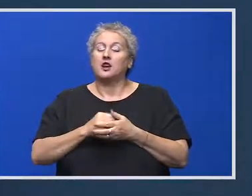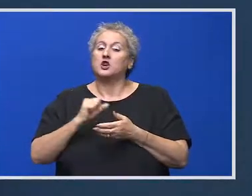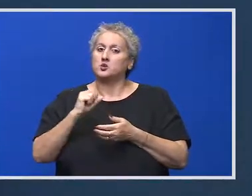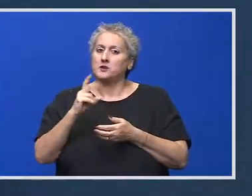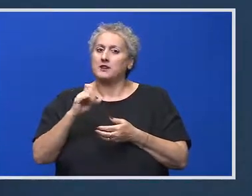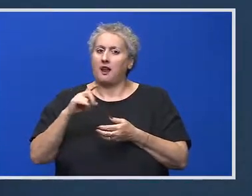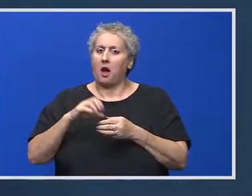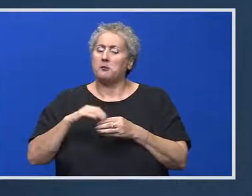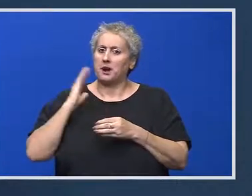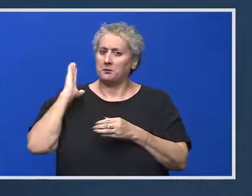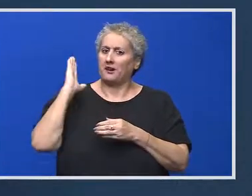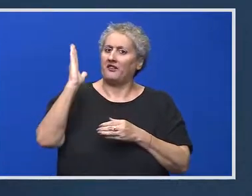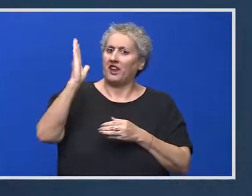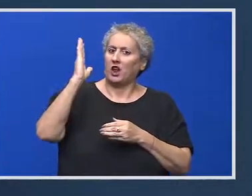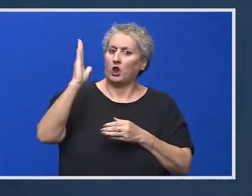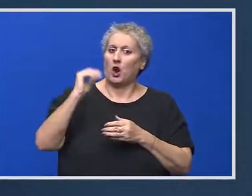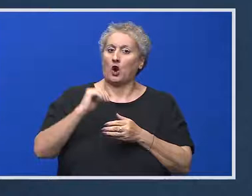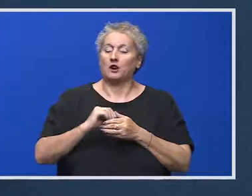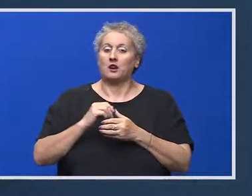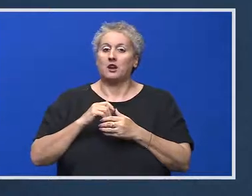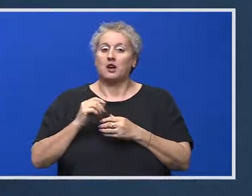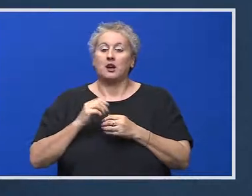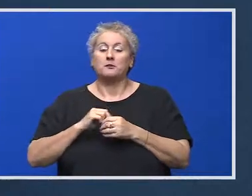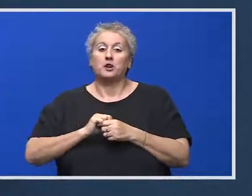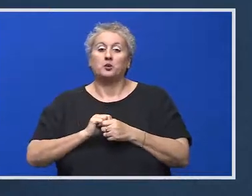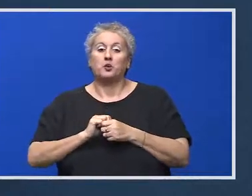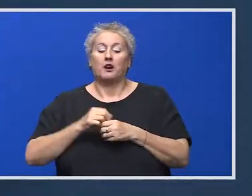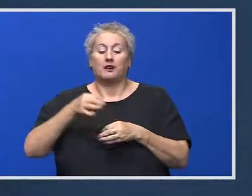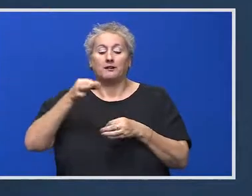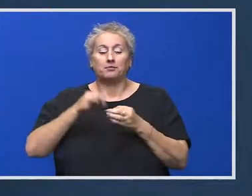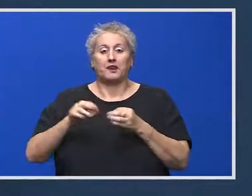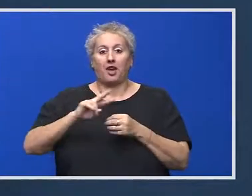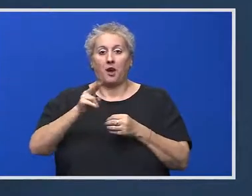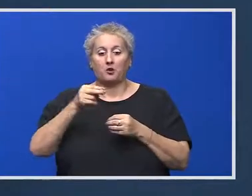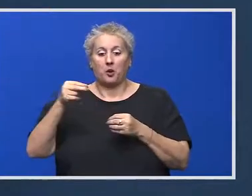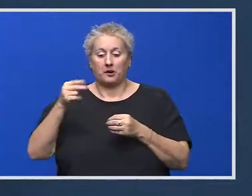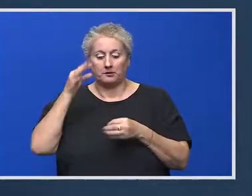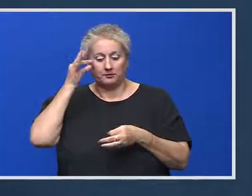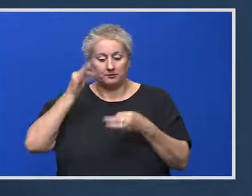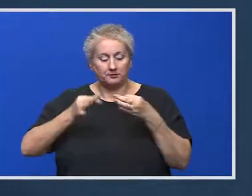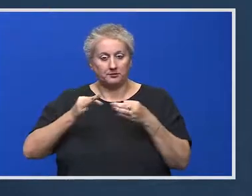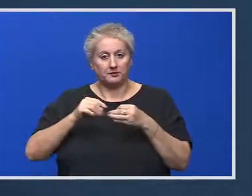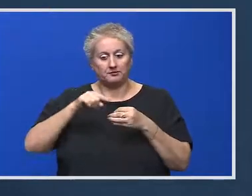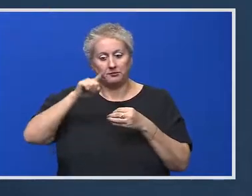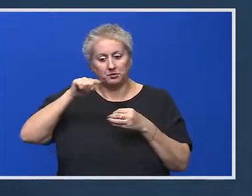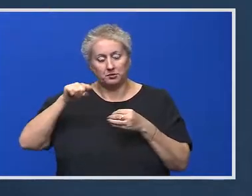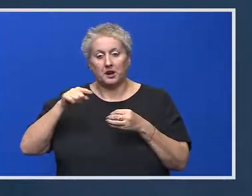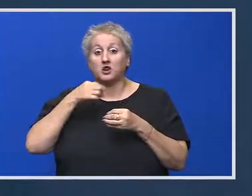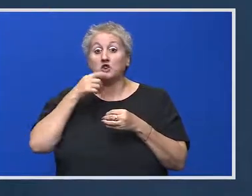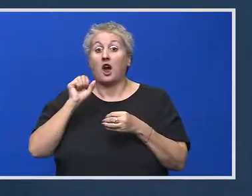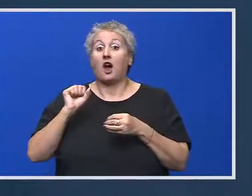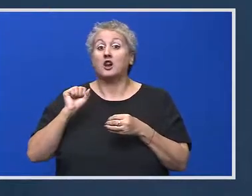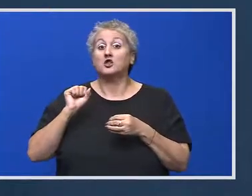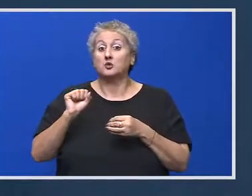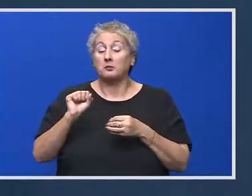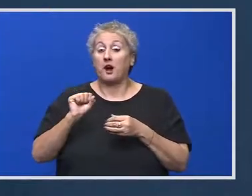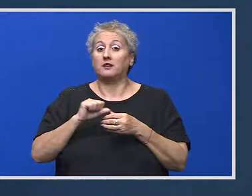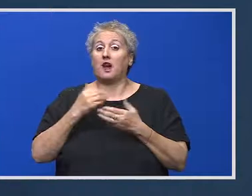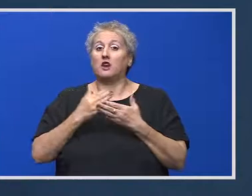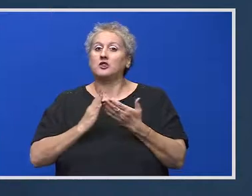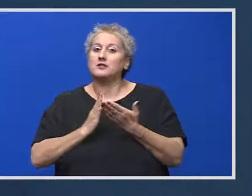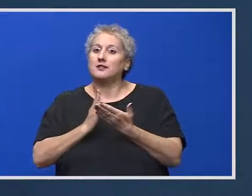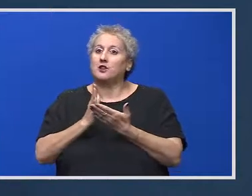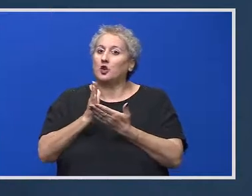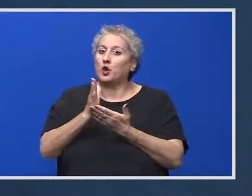credibilă, pentru că Comisia Europeană, în analiza deficitului excesiv, și-a asumat aceeași